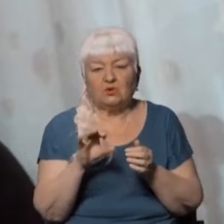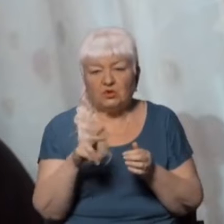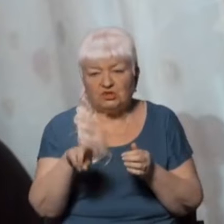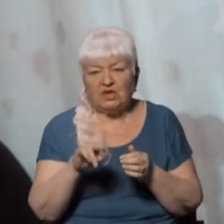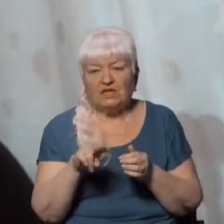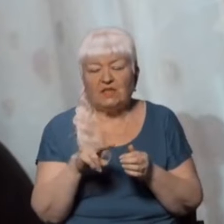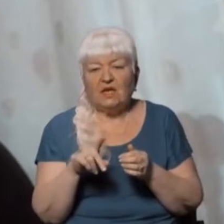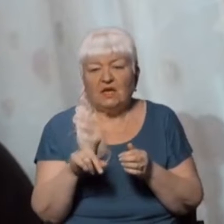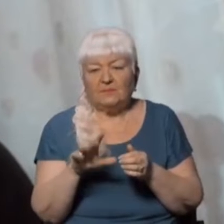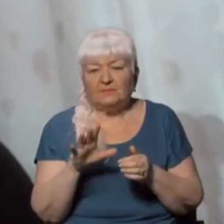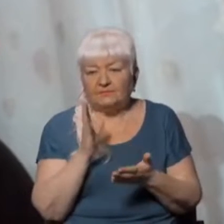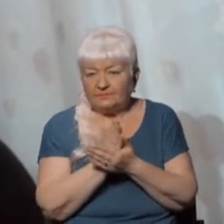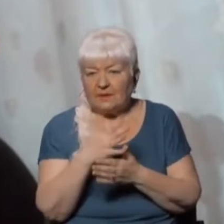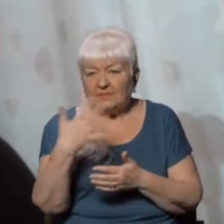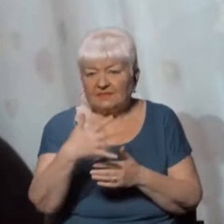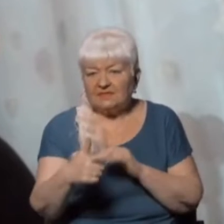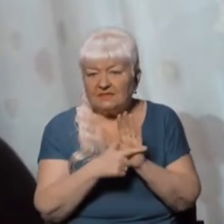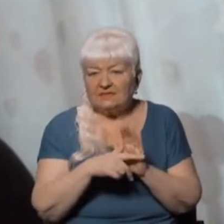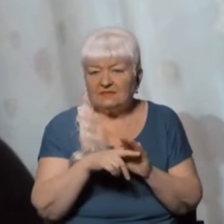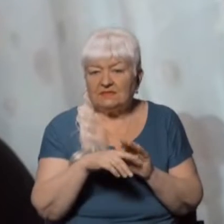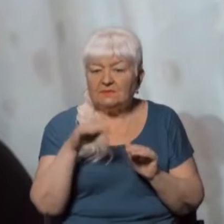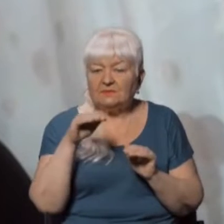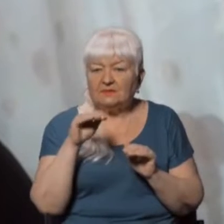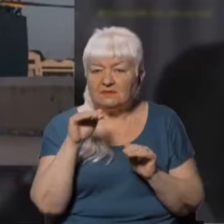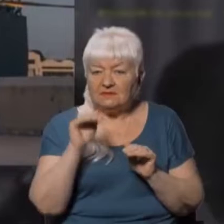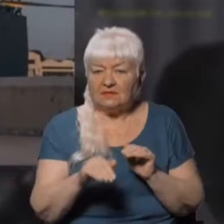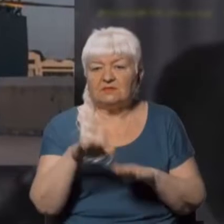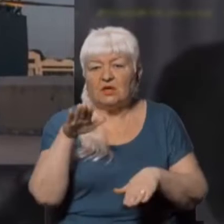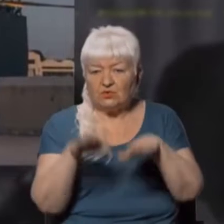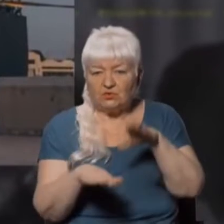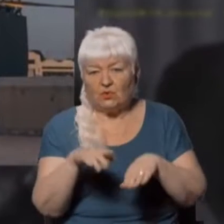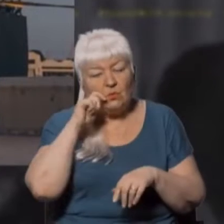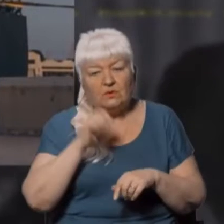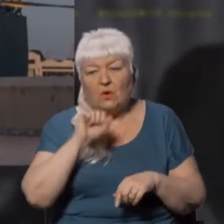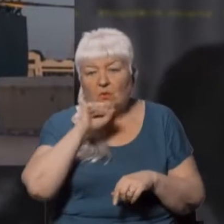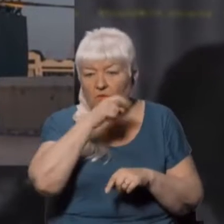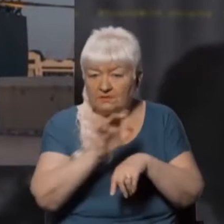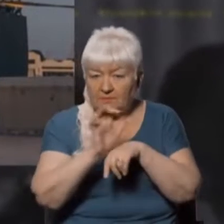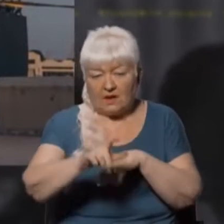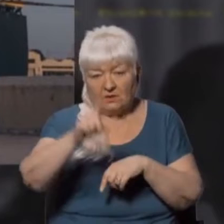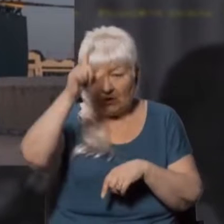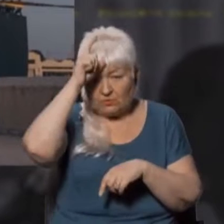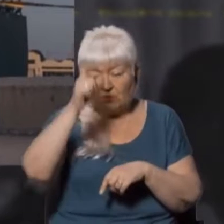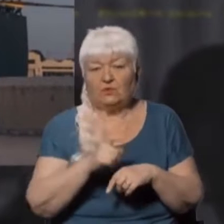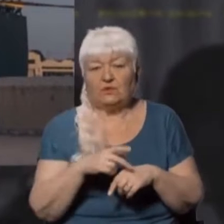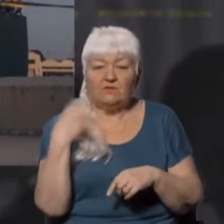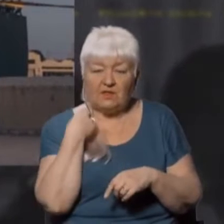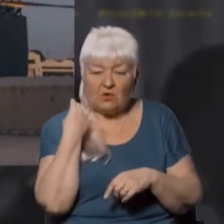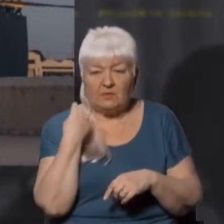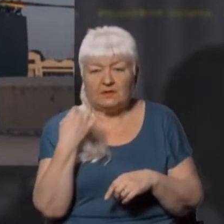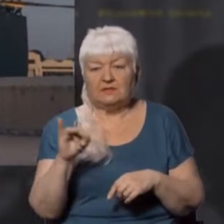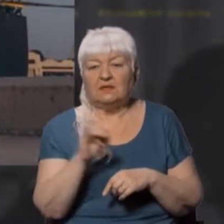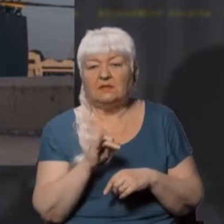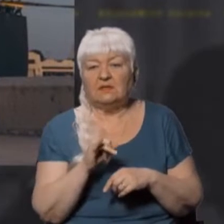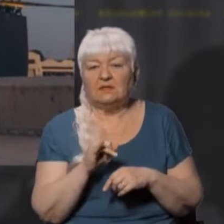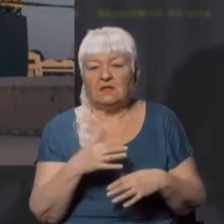«Поларнет» транспортували 57 тисяч тонн української кукурудзи. Їх направили до Туреччини, Великої Британії та